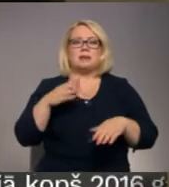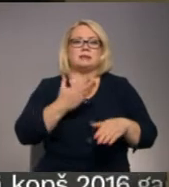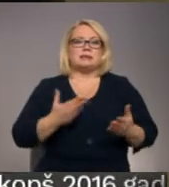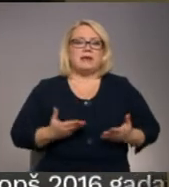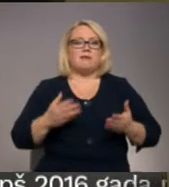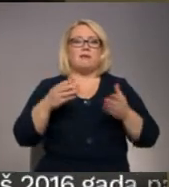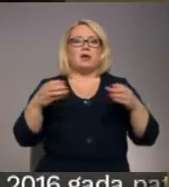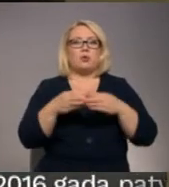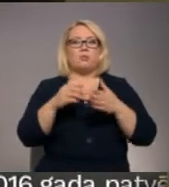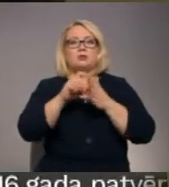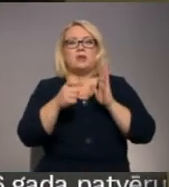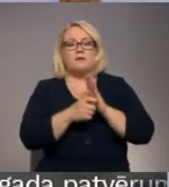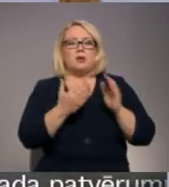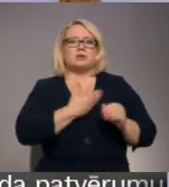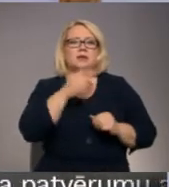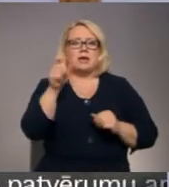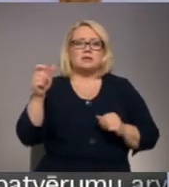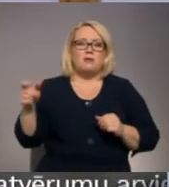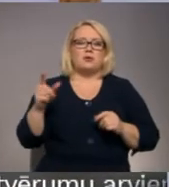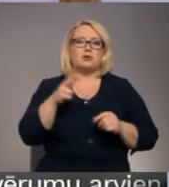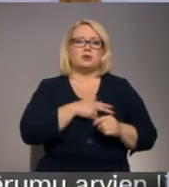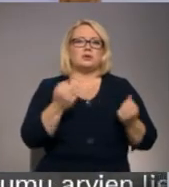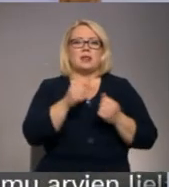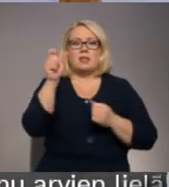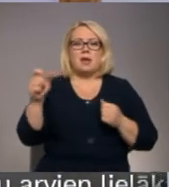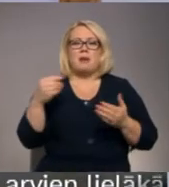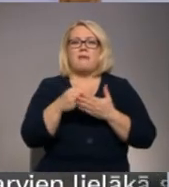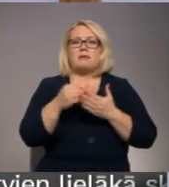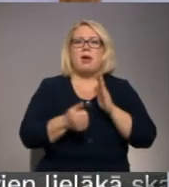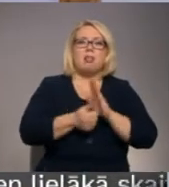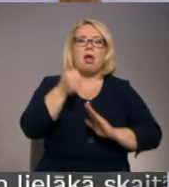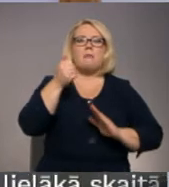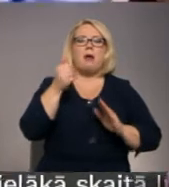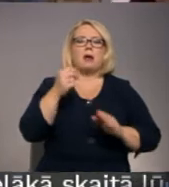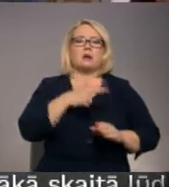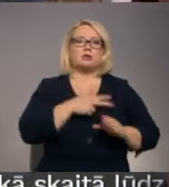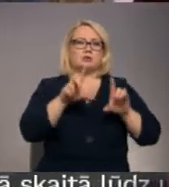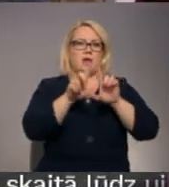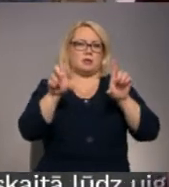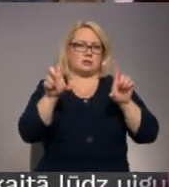tā iedzīvotāju un sociālie darbinieki vērtē labāk par ikdienu sociālajās institūcijās.